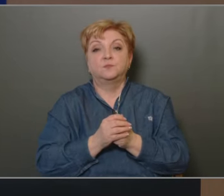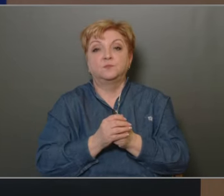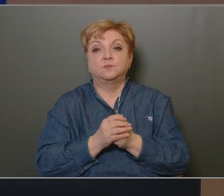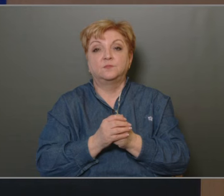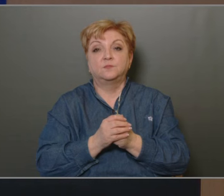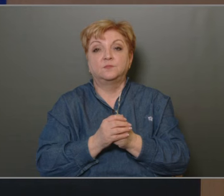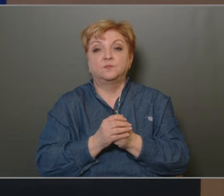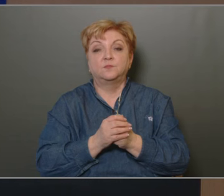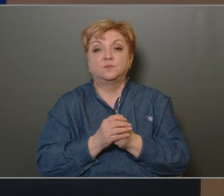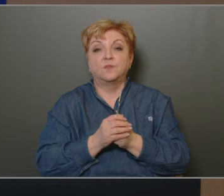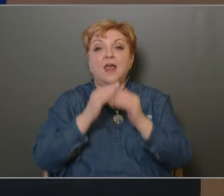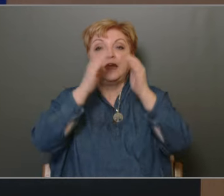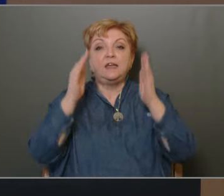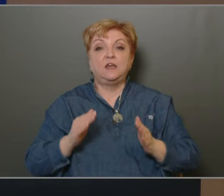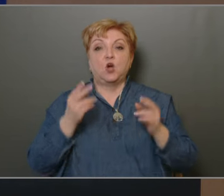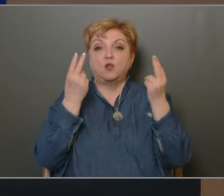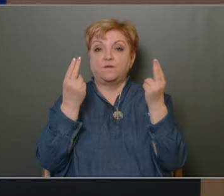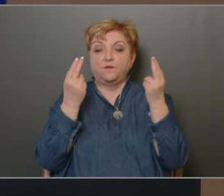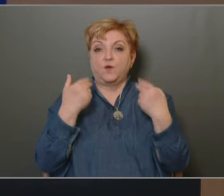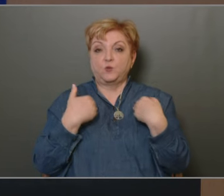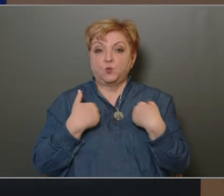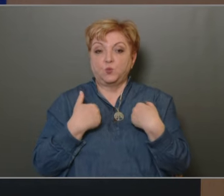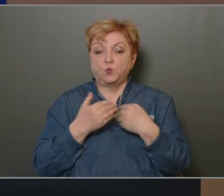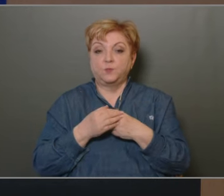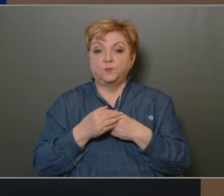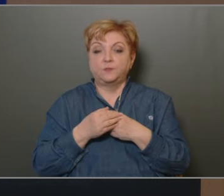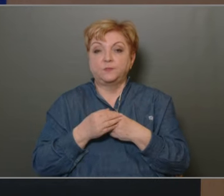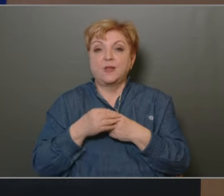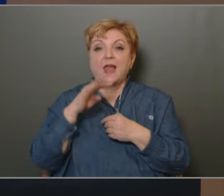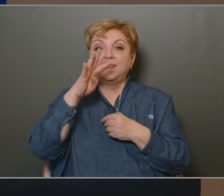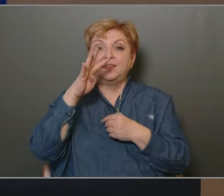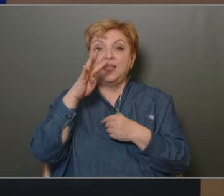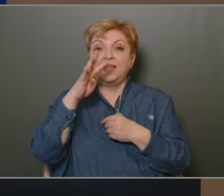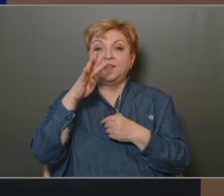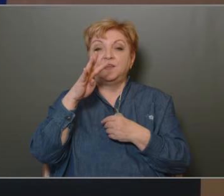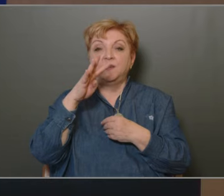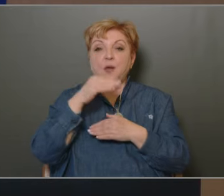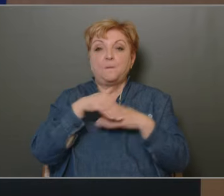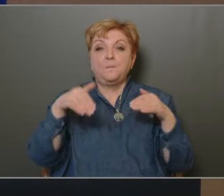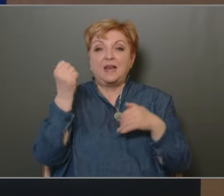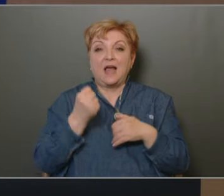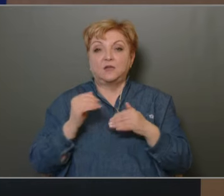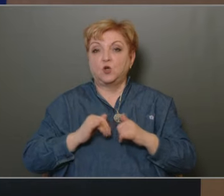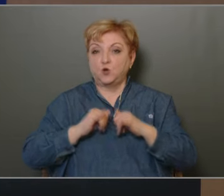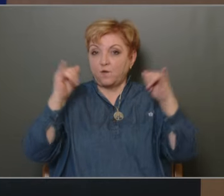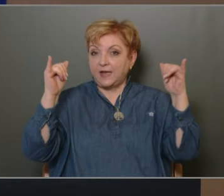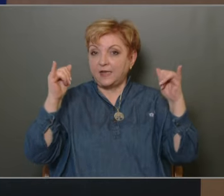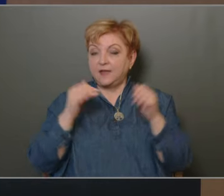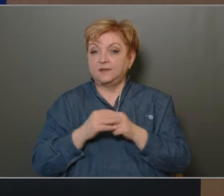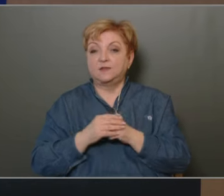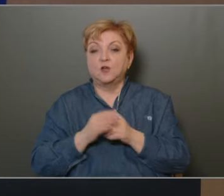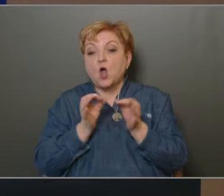az ingatlan vagyonunk az mindegy 4 milliárd forinttal növekedett, és